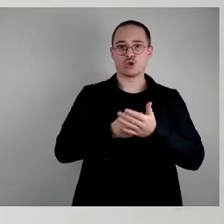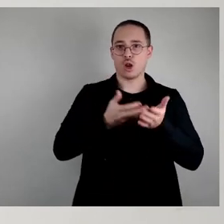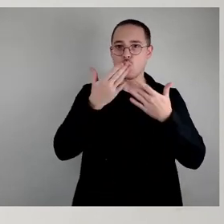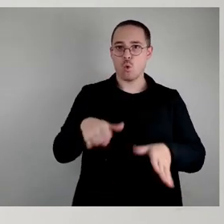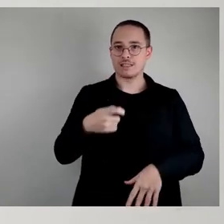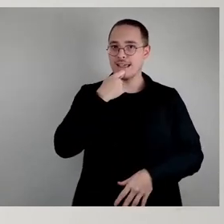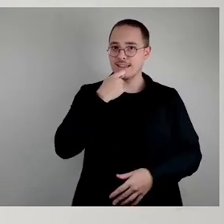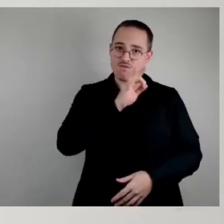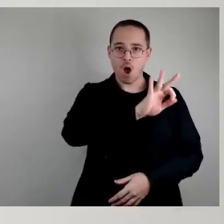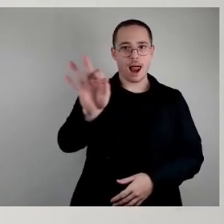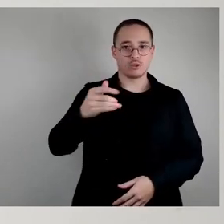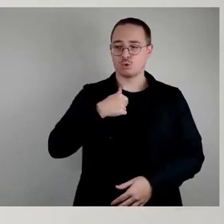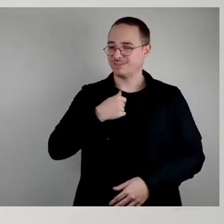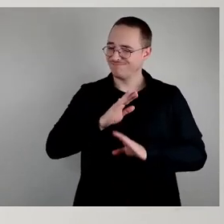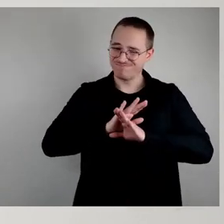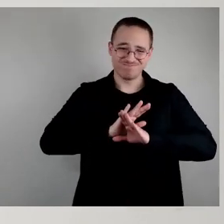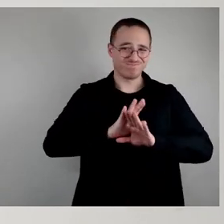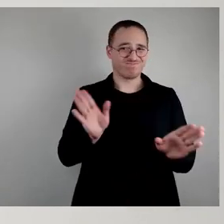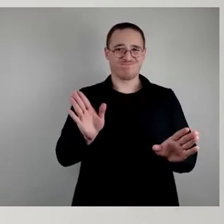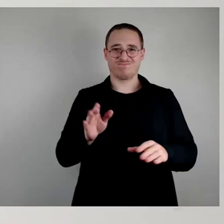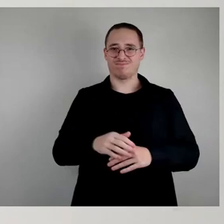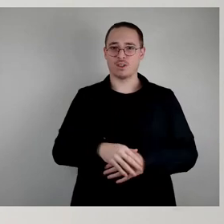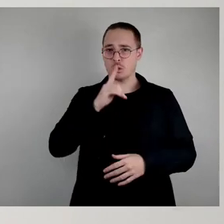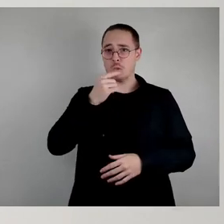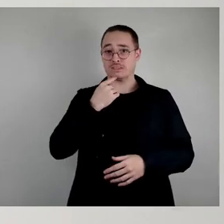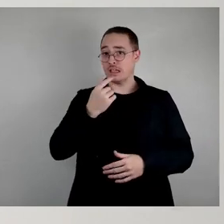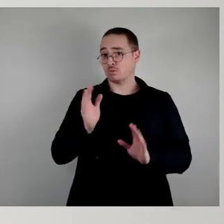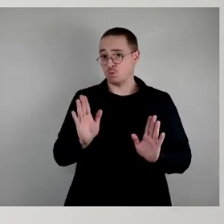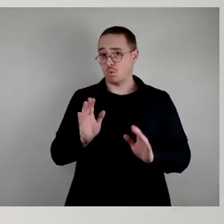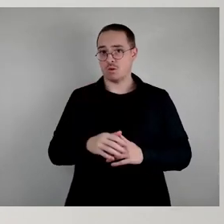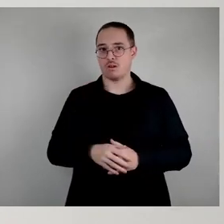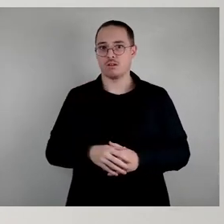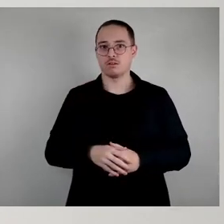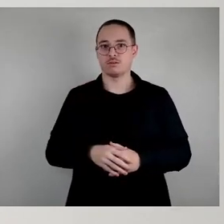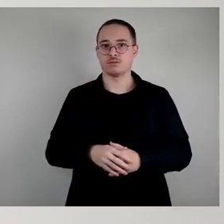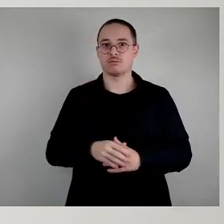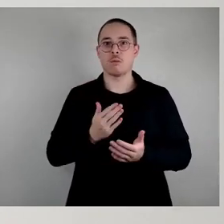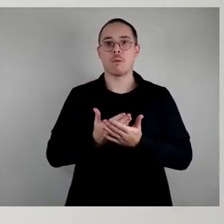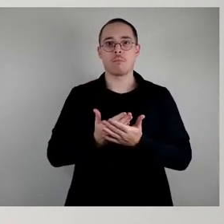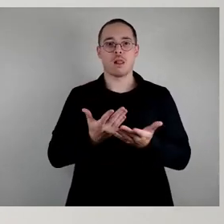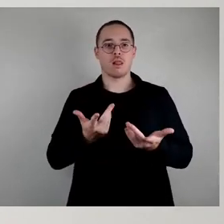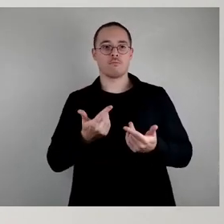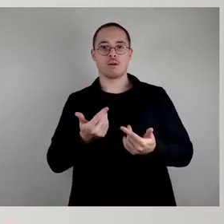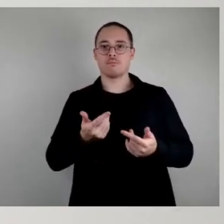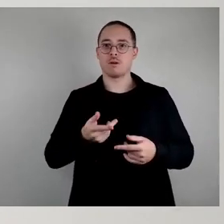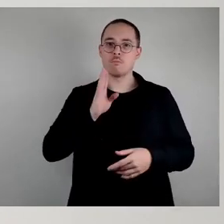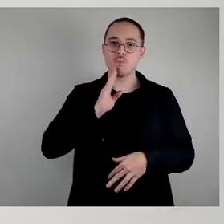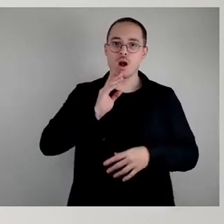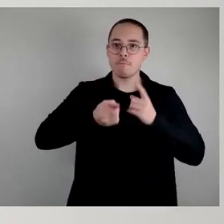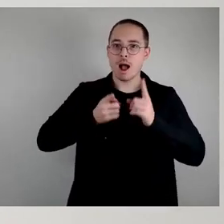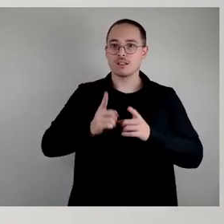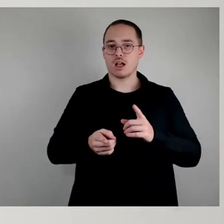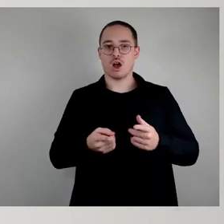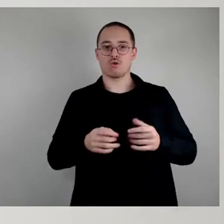Ja, ja, ich will es ja nur sagen, weil ich sehe gar nicht ein, dass ich den Kindern von Staatssekretären, Bürgermeistern oder Ministern hier